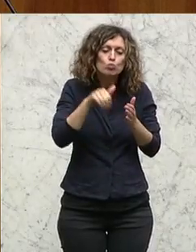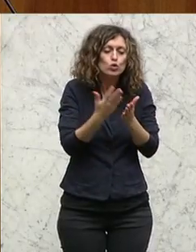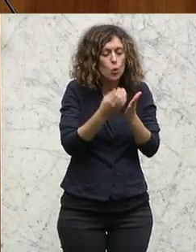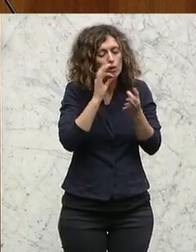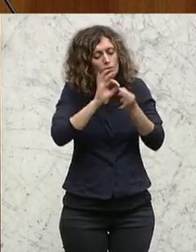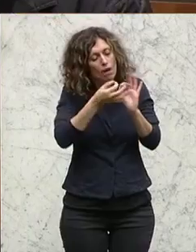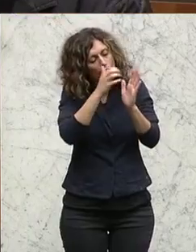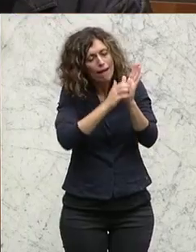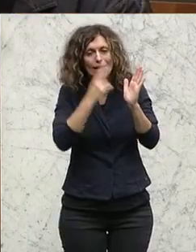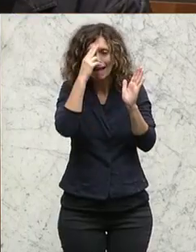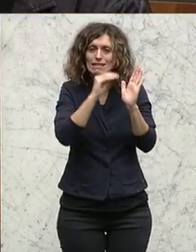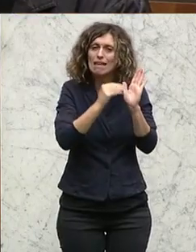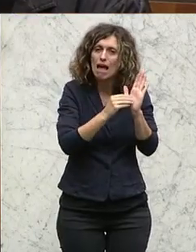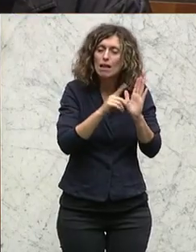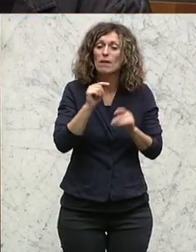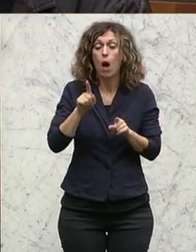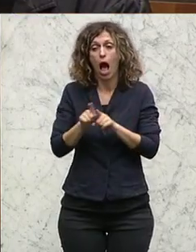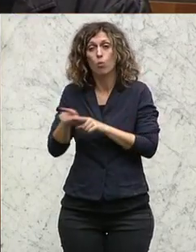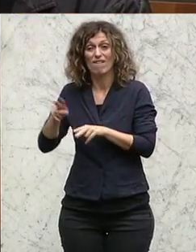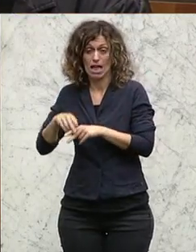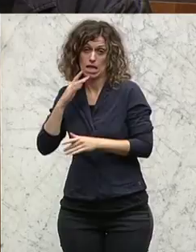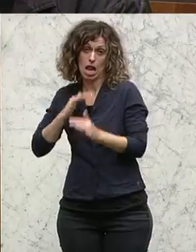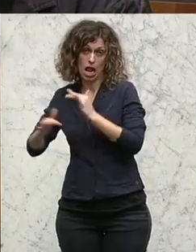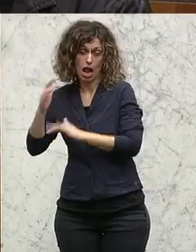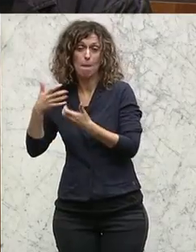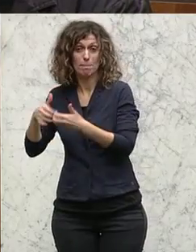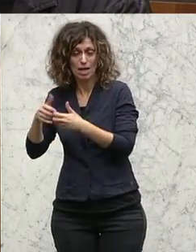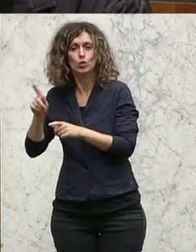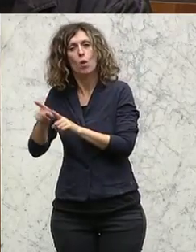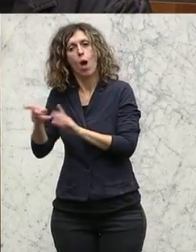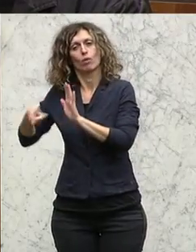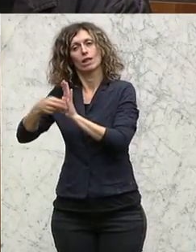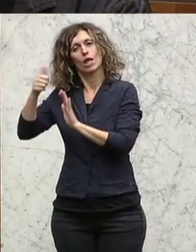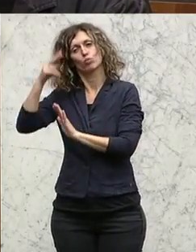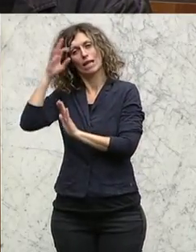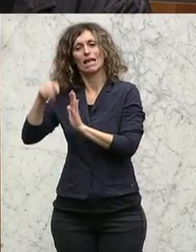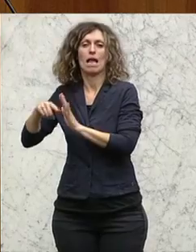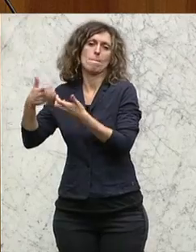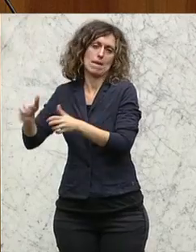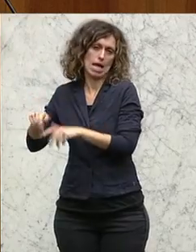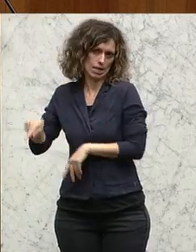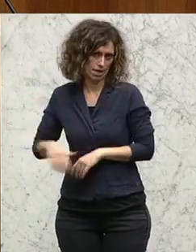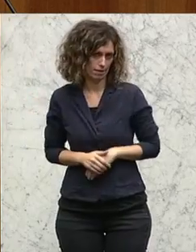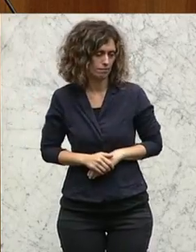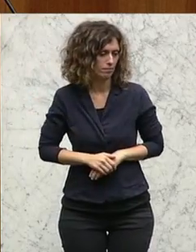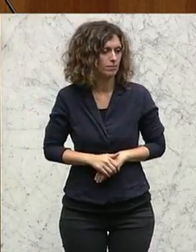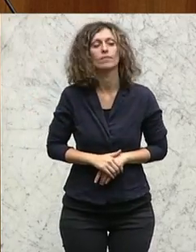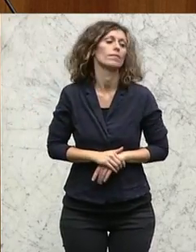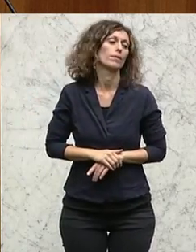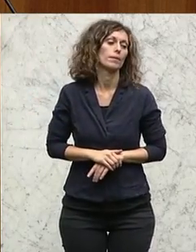Also, auch ein Kennzeichen für Märchen bitte einführen. Also, zuletzt, zu guter Letzt kann ich sagen, meine Damen und Herren,